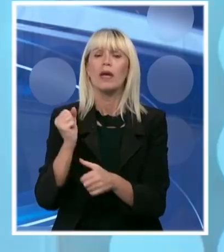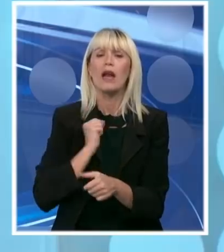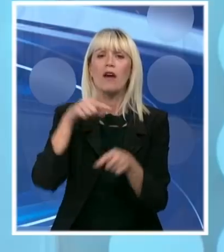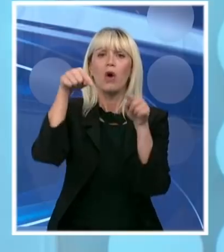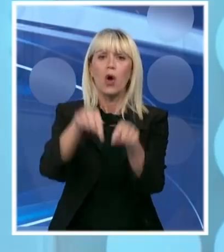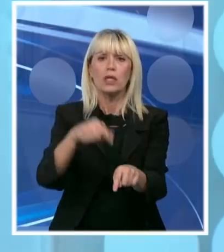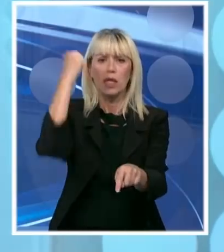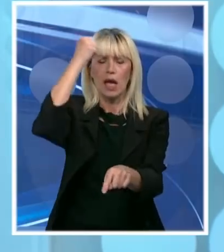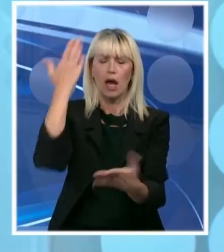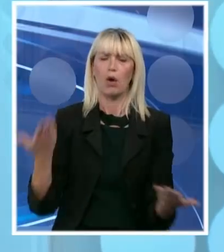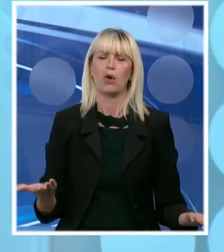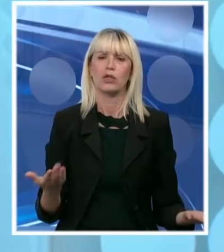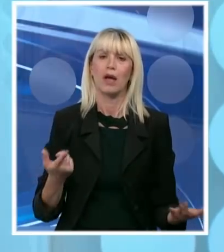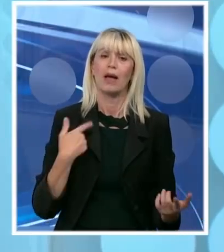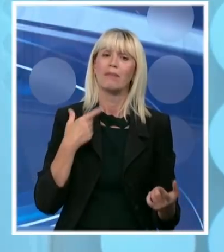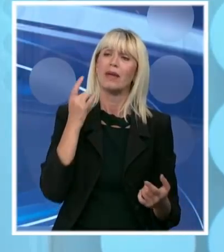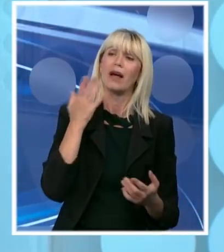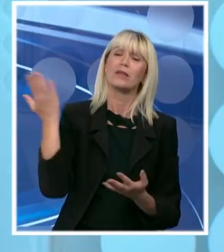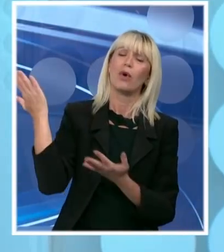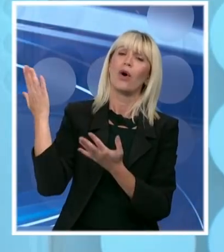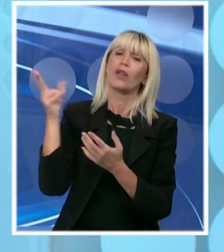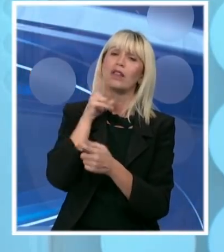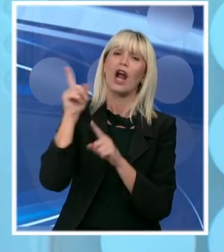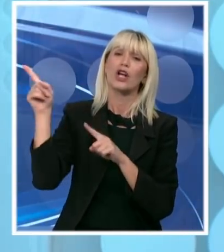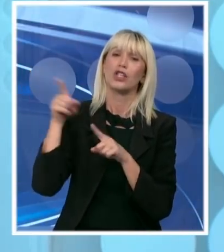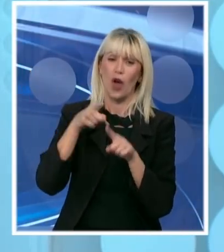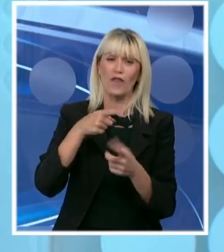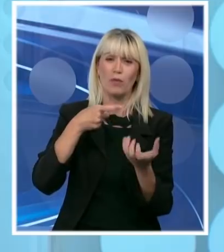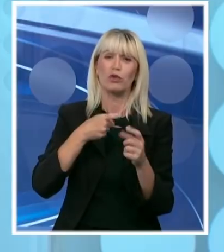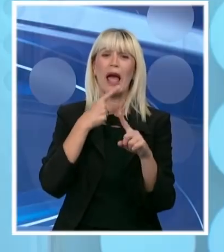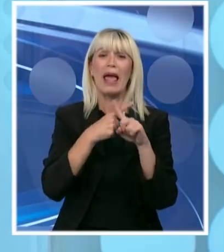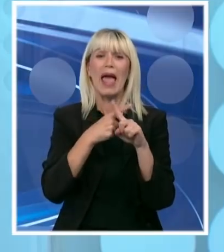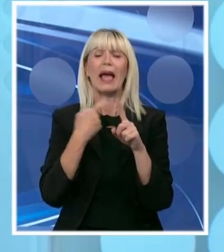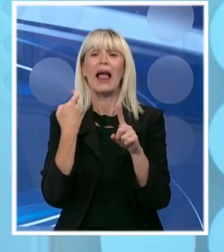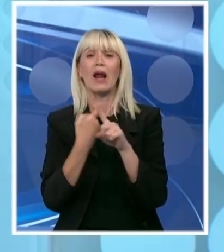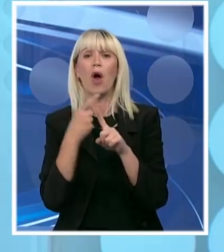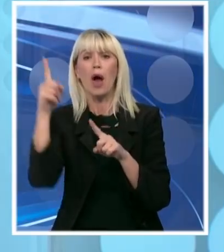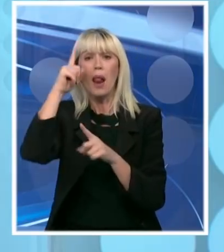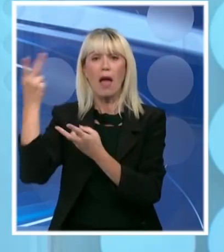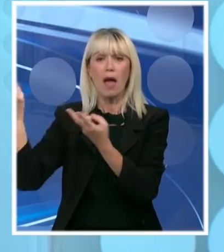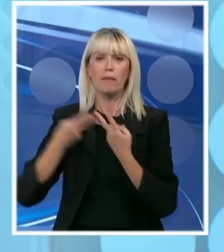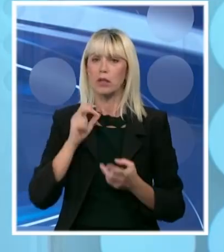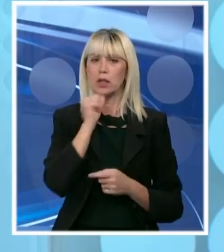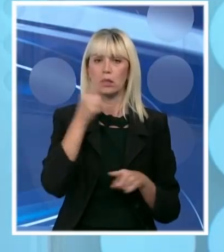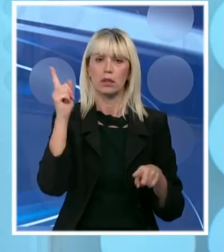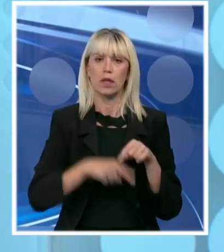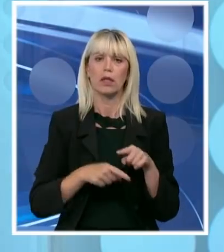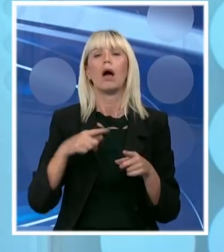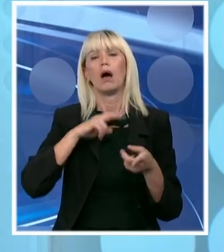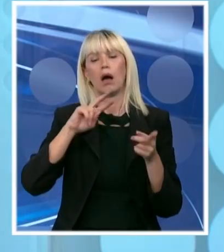smo tražili Hekler Kok puške od Nemačke nismo mogli da dobijemo zato smo morali da se opredalimo za belgijski skar koja je fantastična puška.